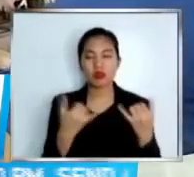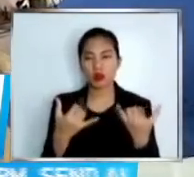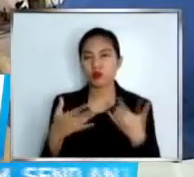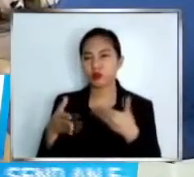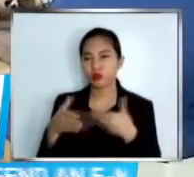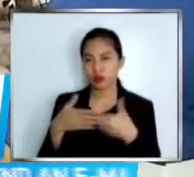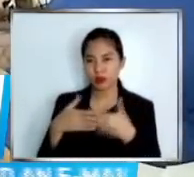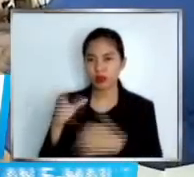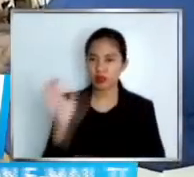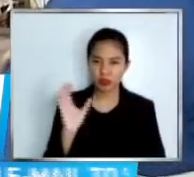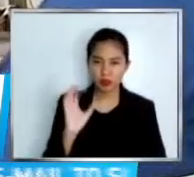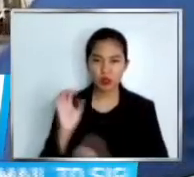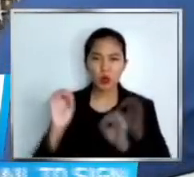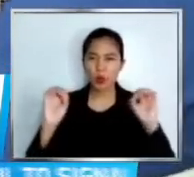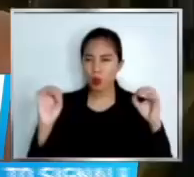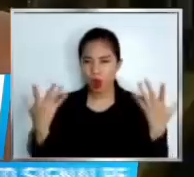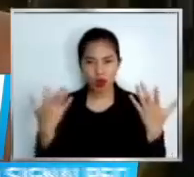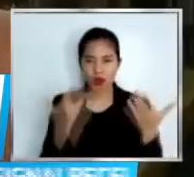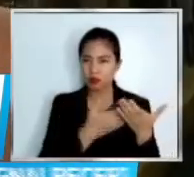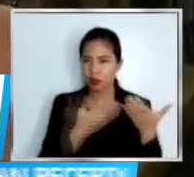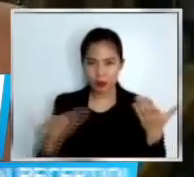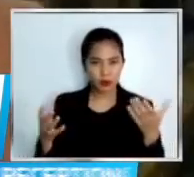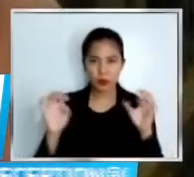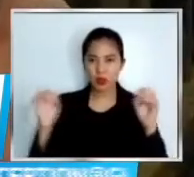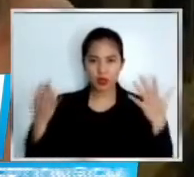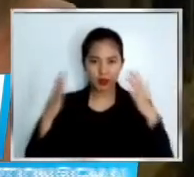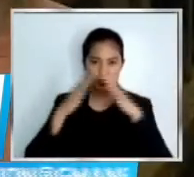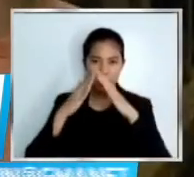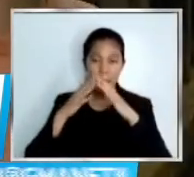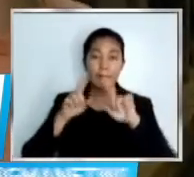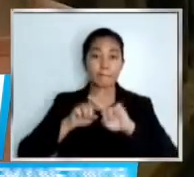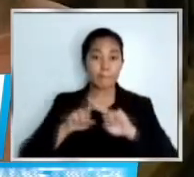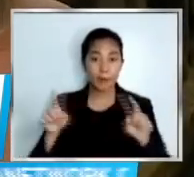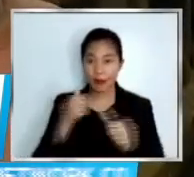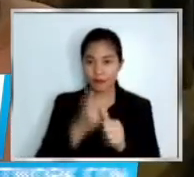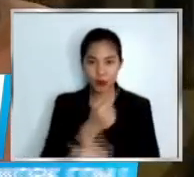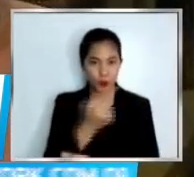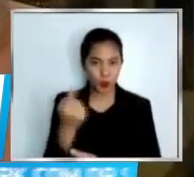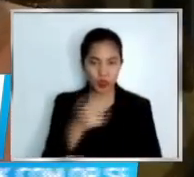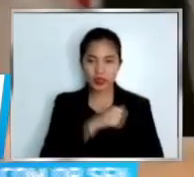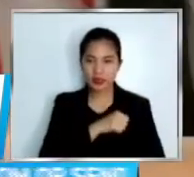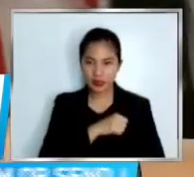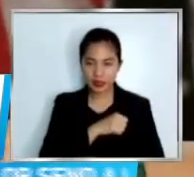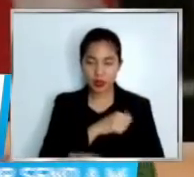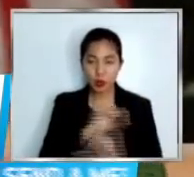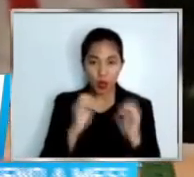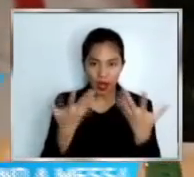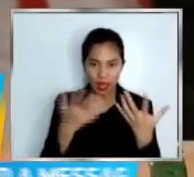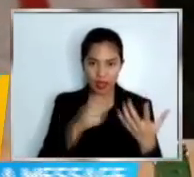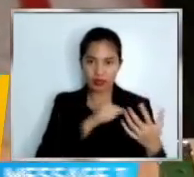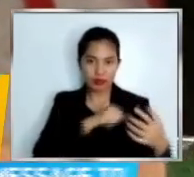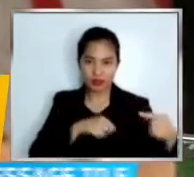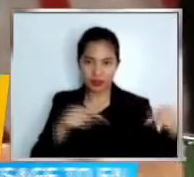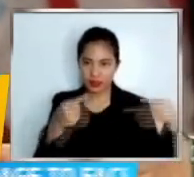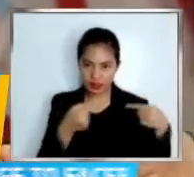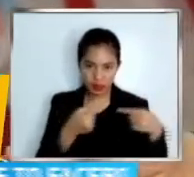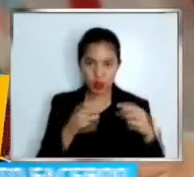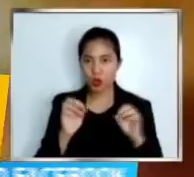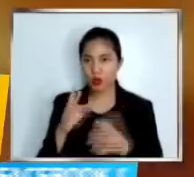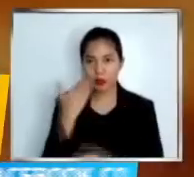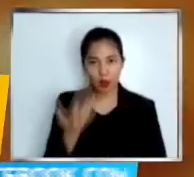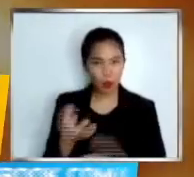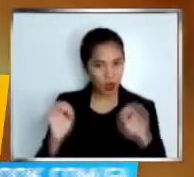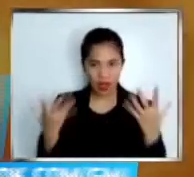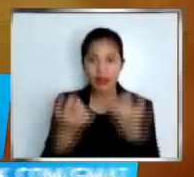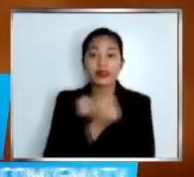sa mga gamit. Mabuting ligtas silang lahat dahil walang nasugatan o nasawi sa sunog. Tulog kami sir, tapos biglang lakas yung apoy talaga. Eh,